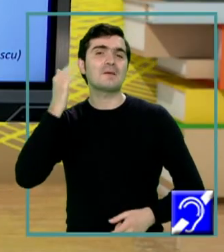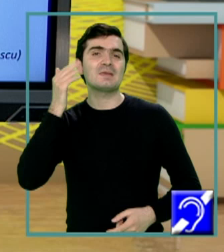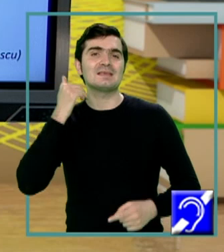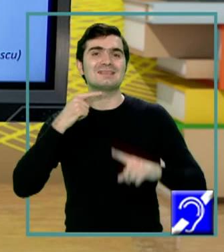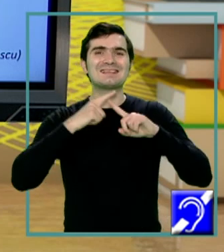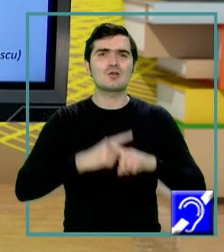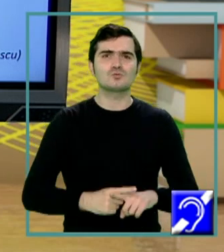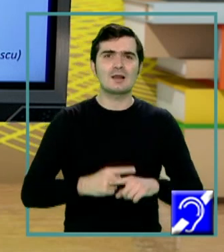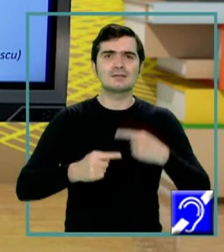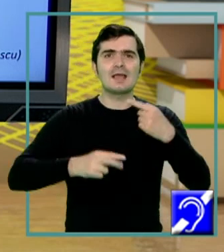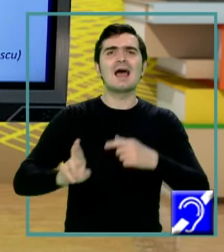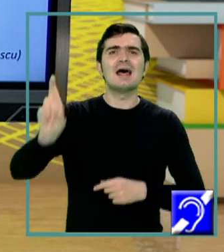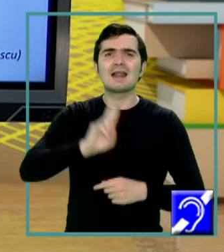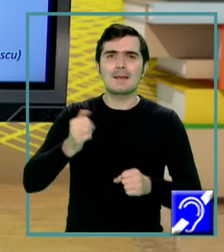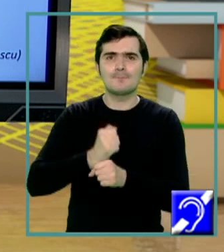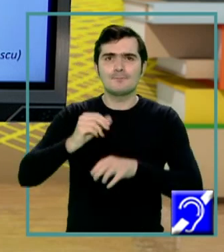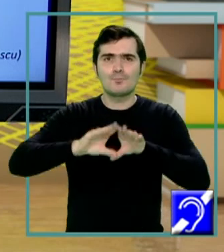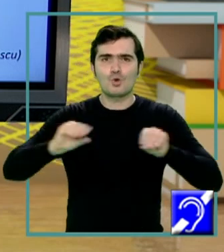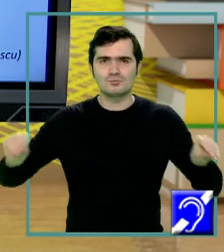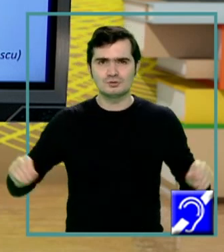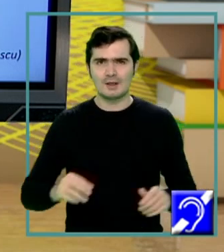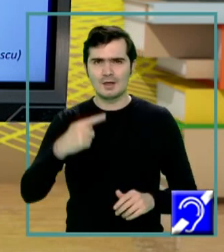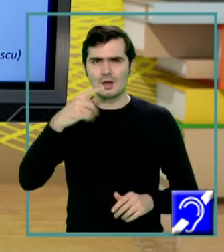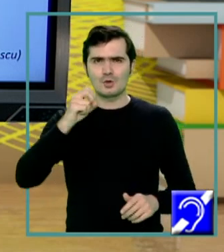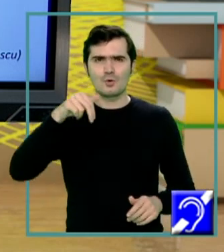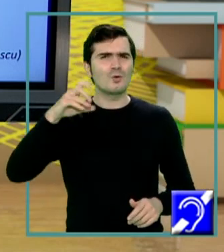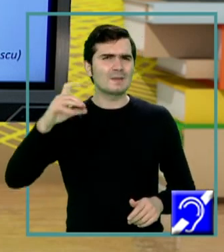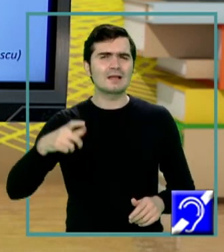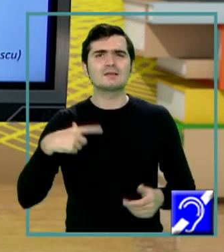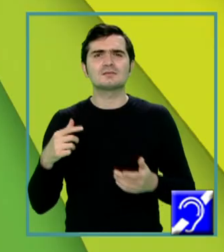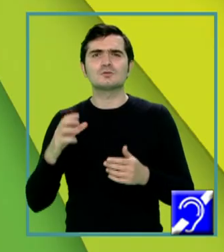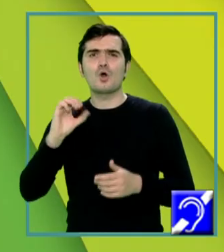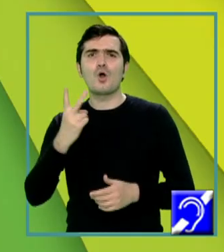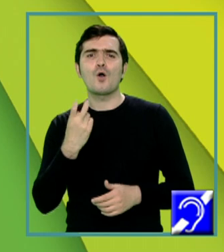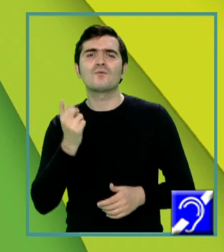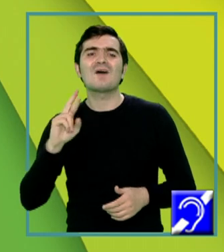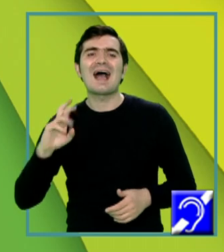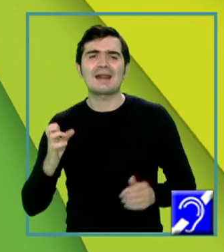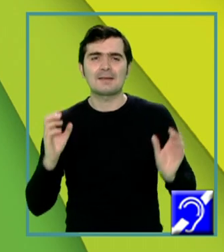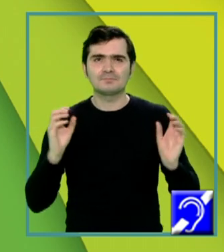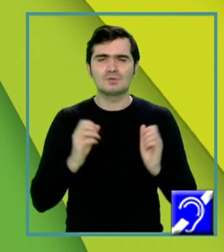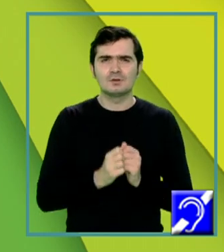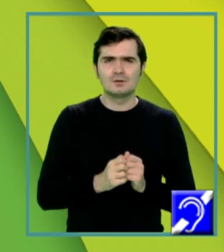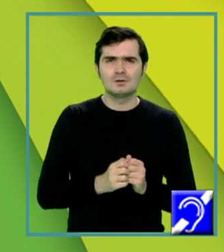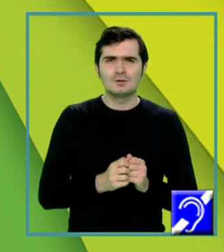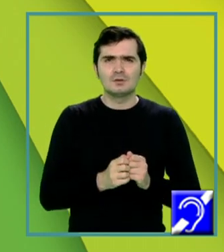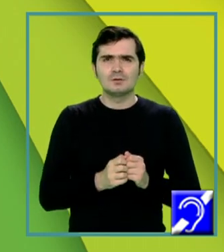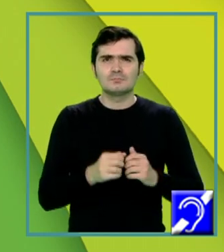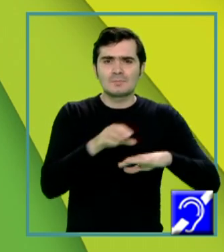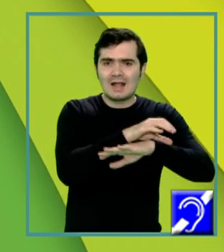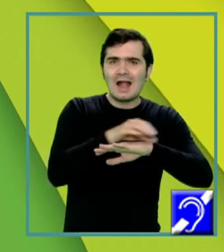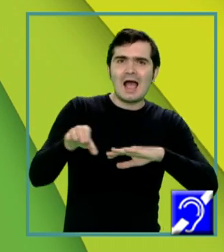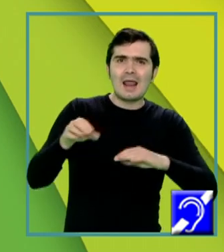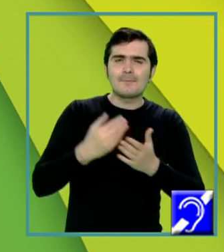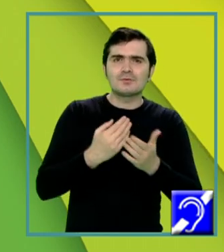feminin. Gonadele sunt reprezentate de ovare. Căile de eliminare a gameților